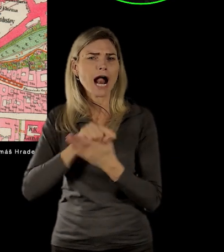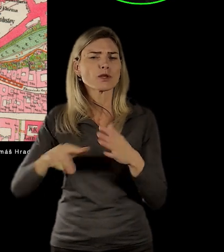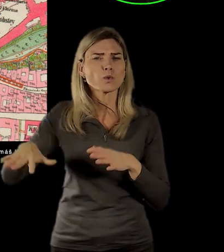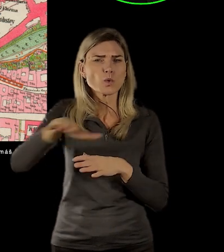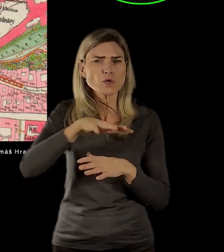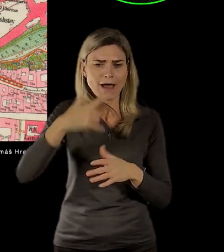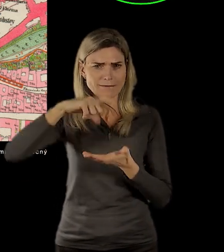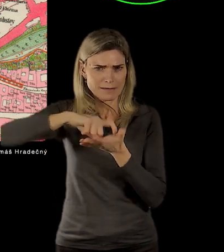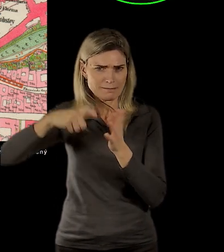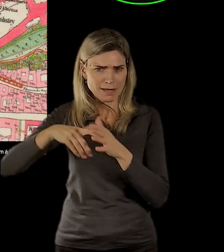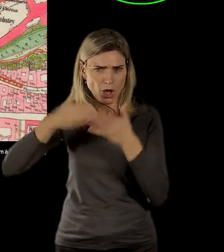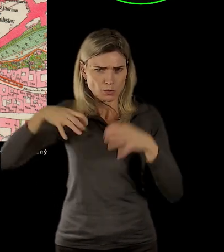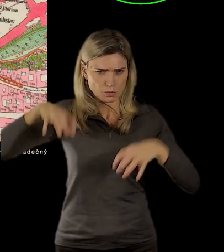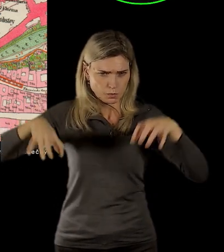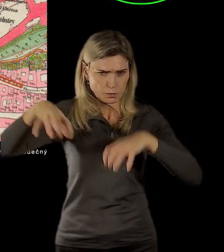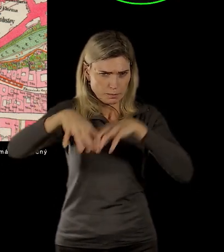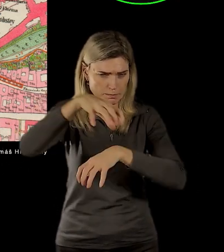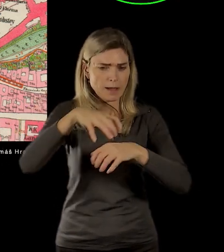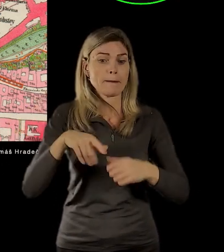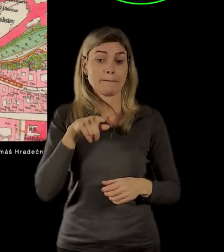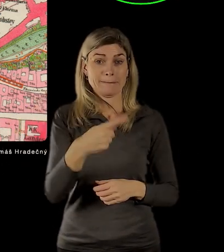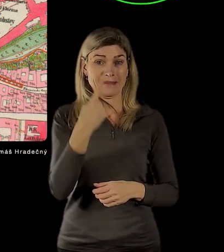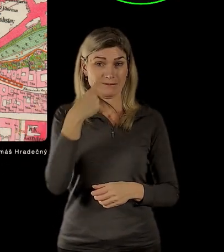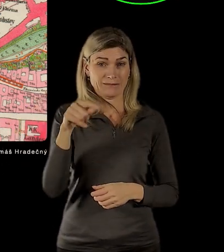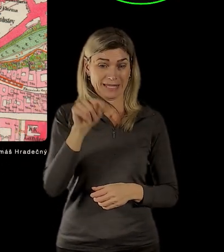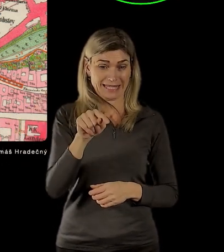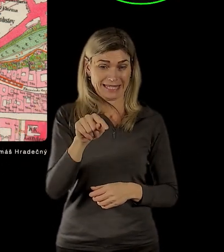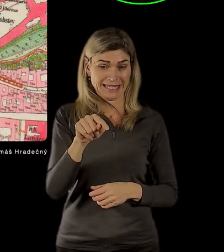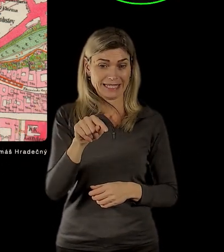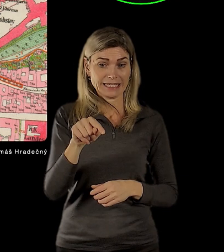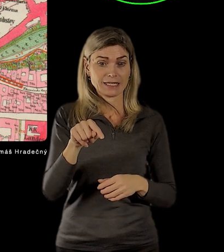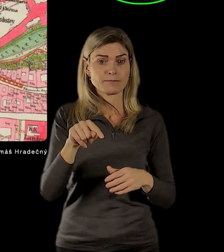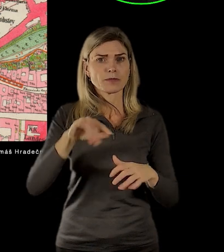kde je zachycena podoba,